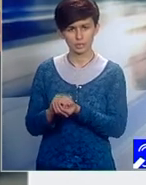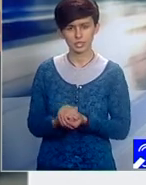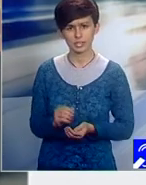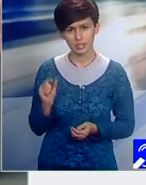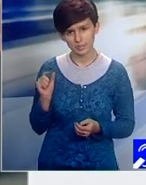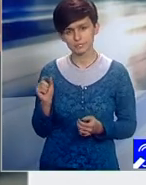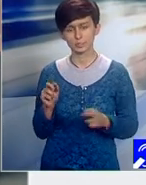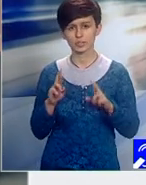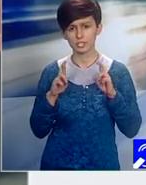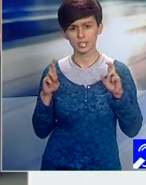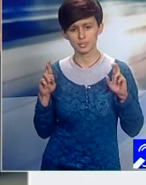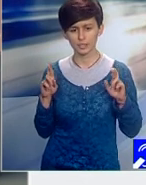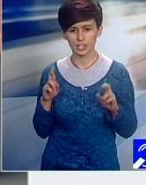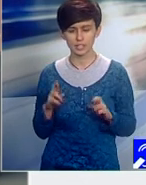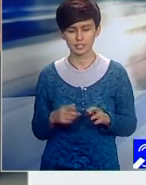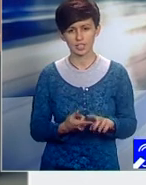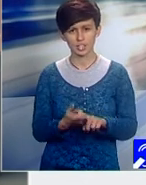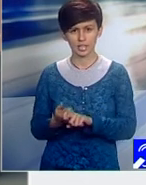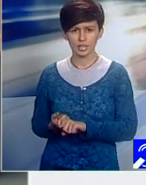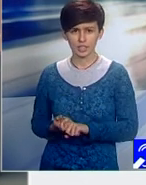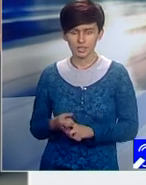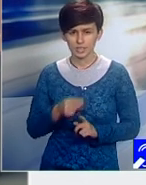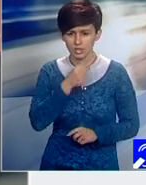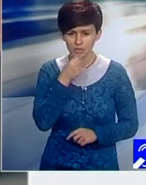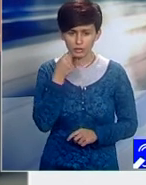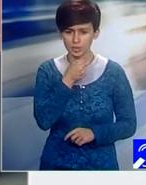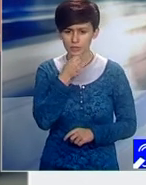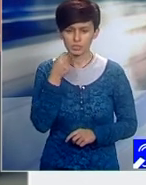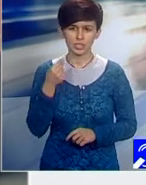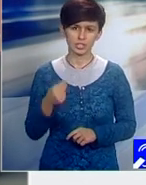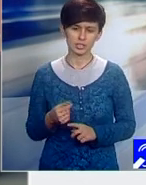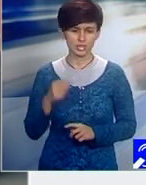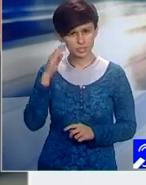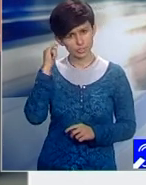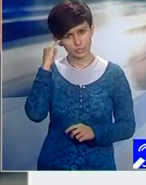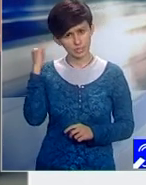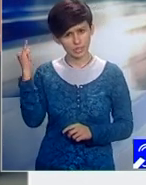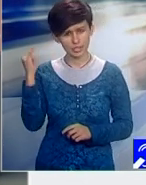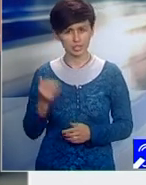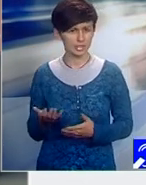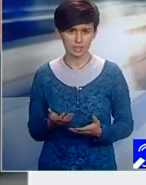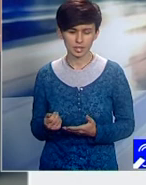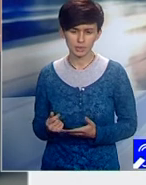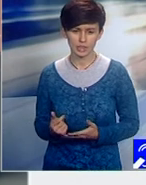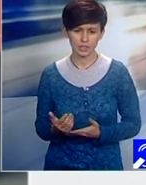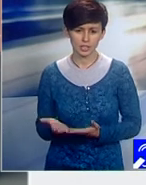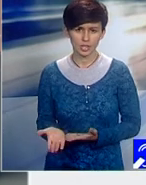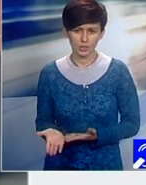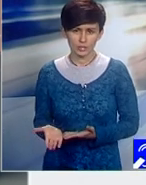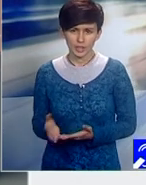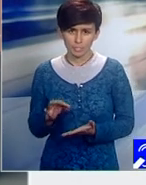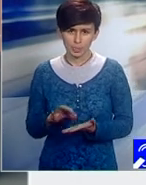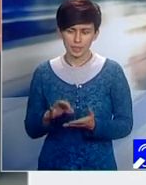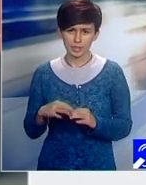optimism în ceea ce privește oportunitățile și perspectivele pe care le oferă prezența